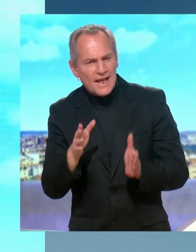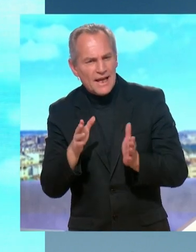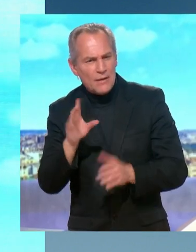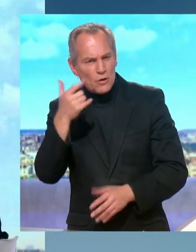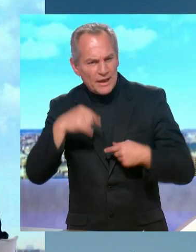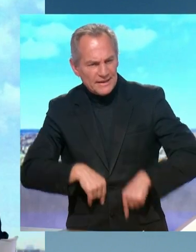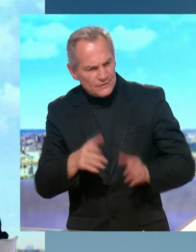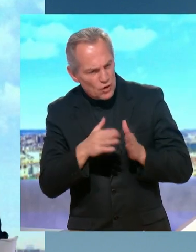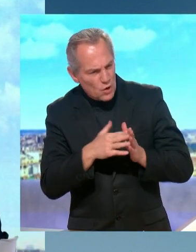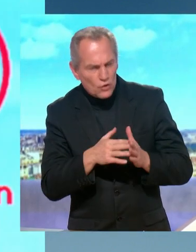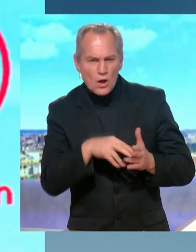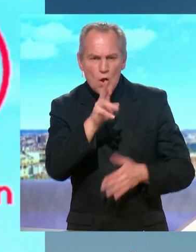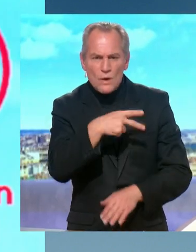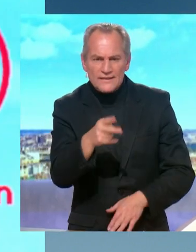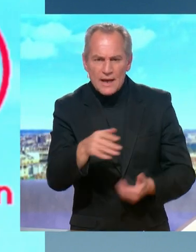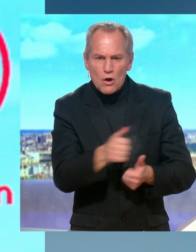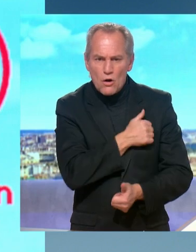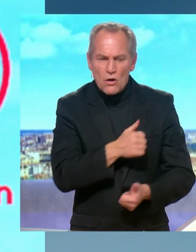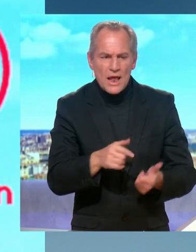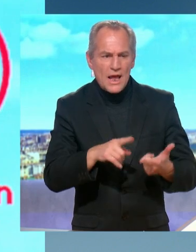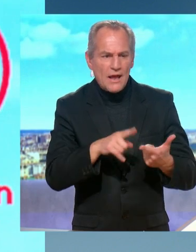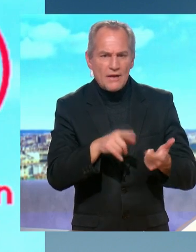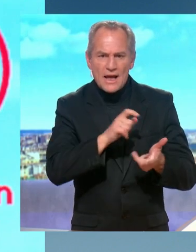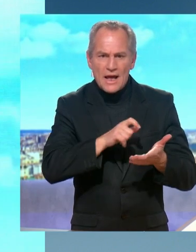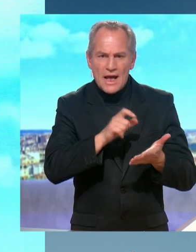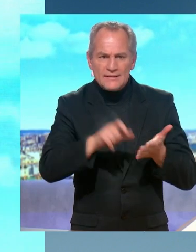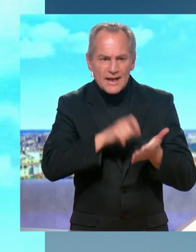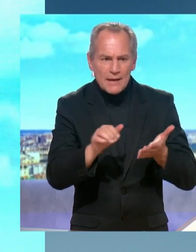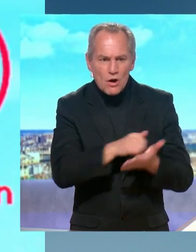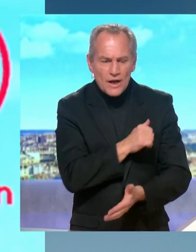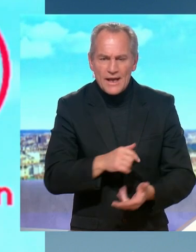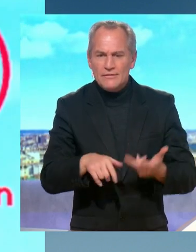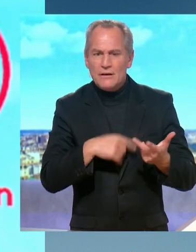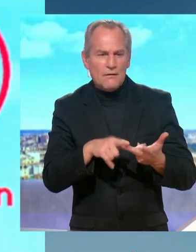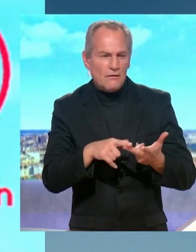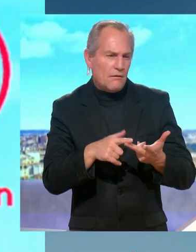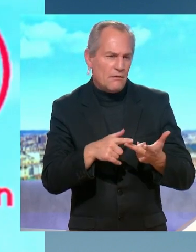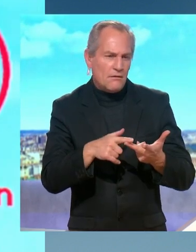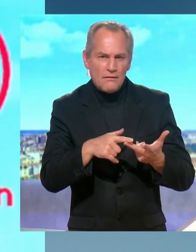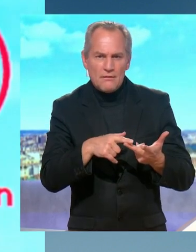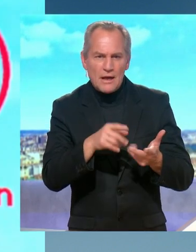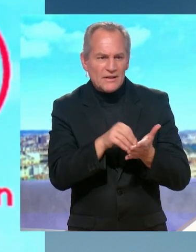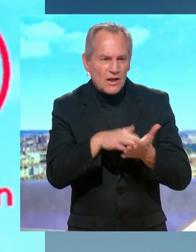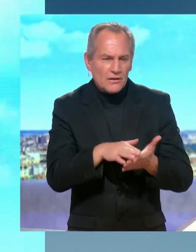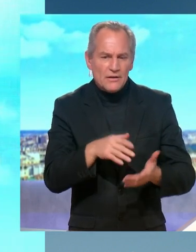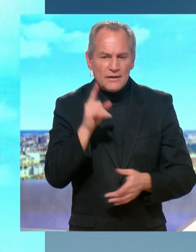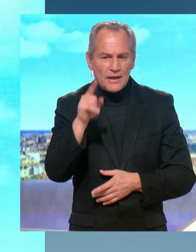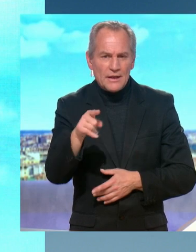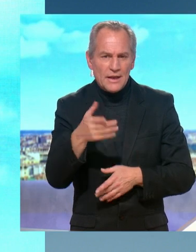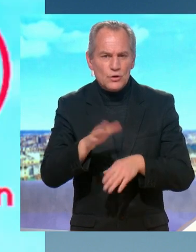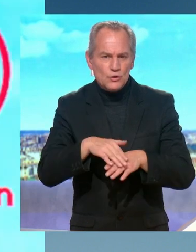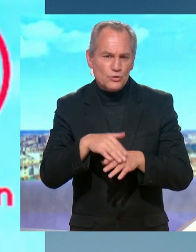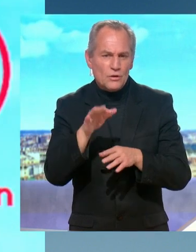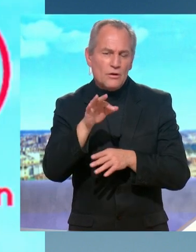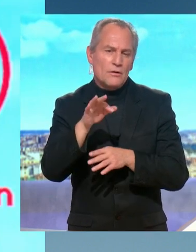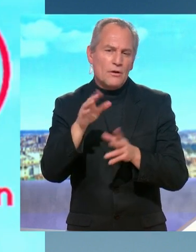Telegram et toutes ces messageries ou pas ? en général on ne parle pas de ce genre de choses c'est dans le Figaro écoutez laissez vos confrères de Figaro faire leur travail vous êtes toujours joignable sur WhatsApp ?